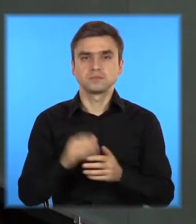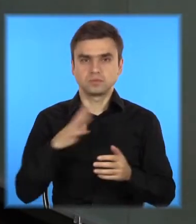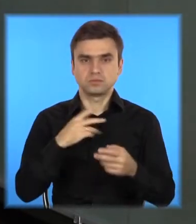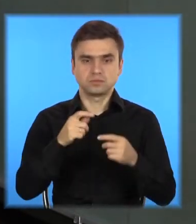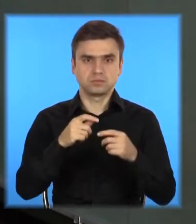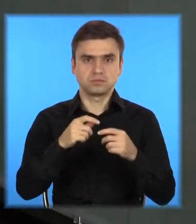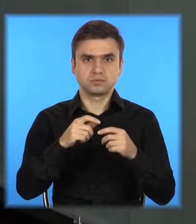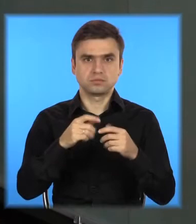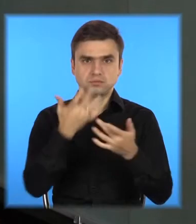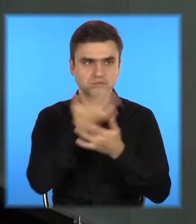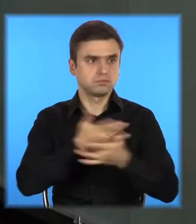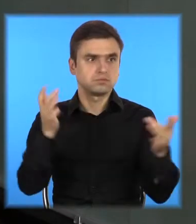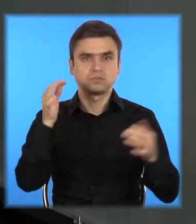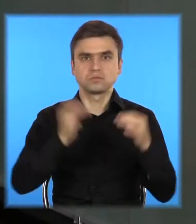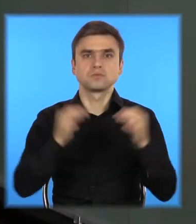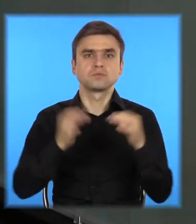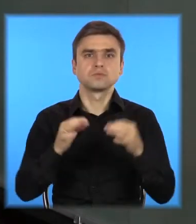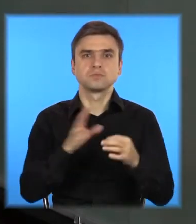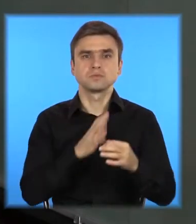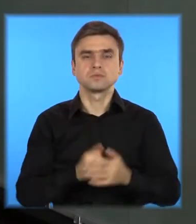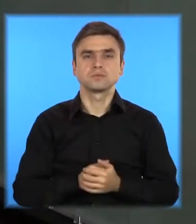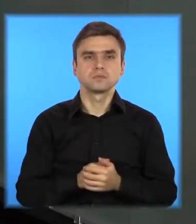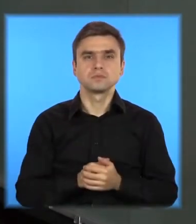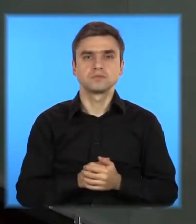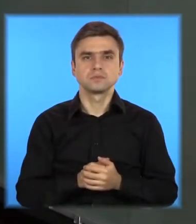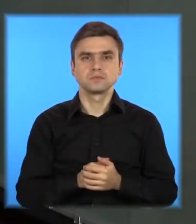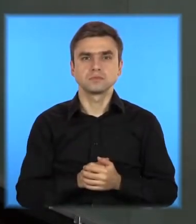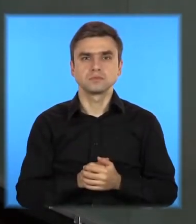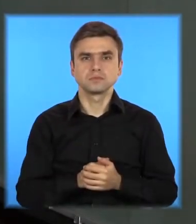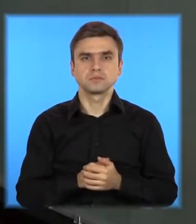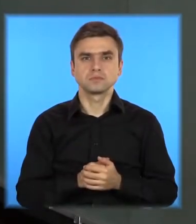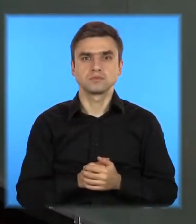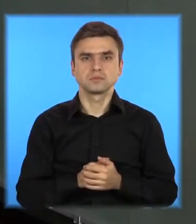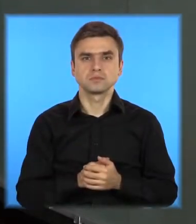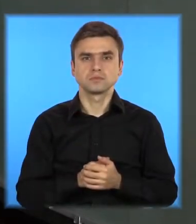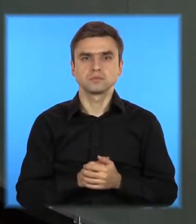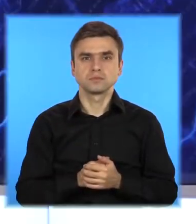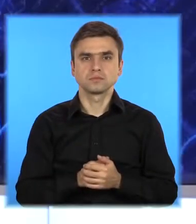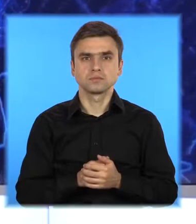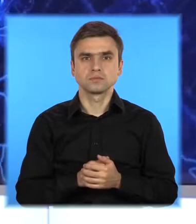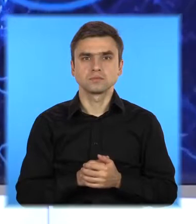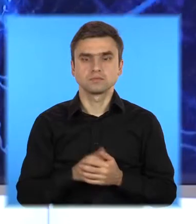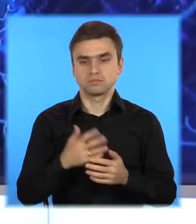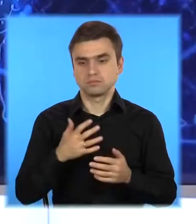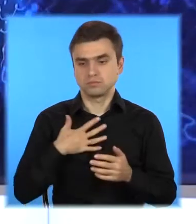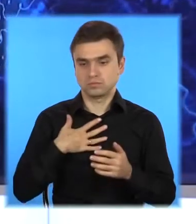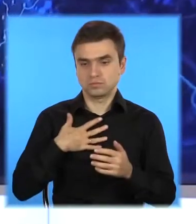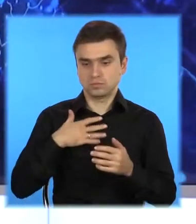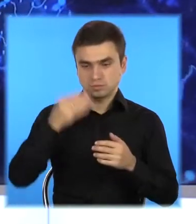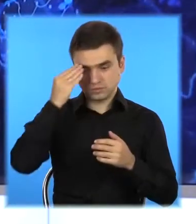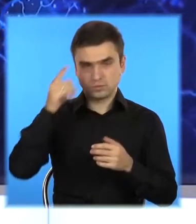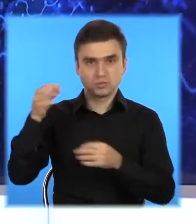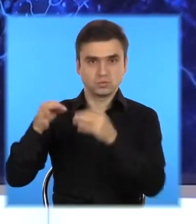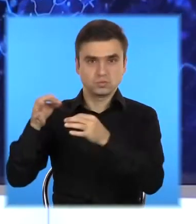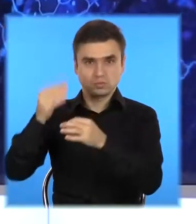з чим я дуже погоджений з рішенням суду. Нагадаю, 3